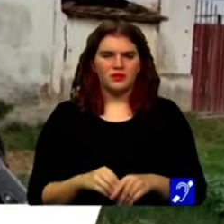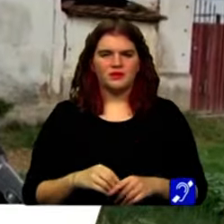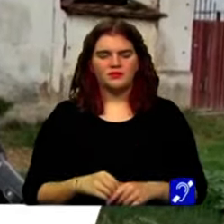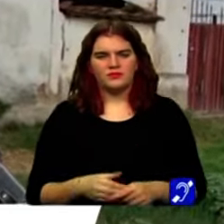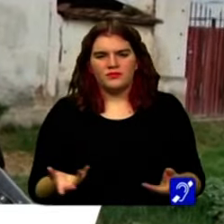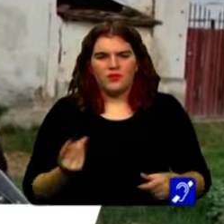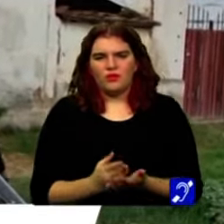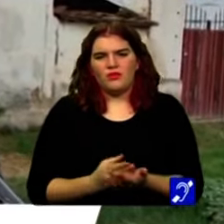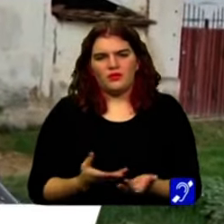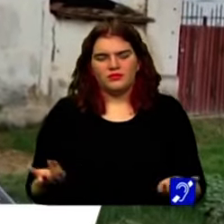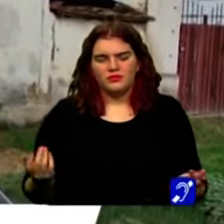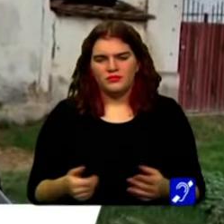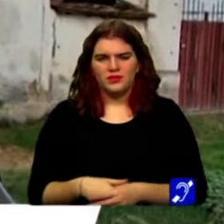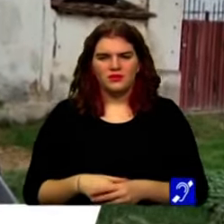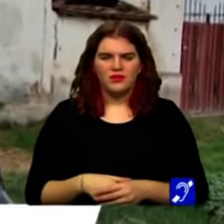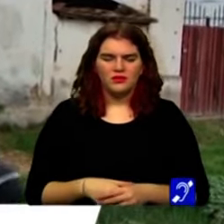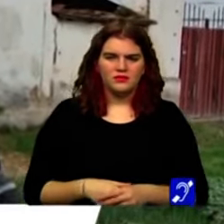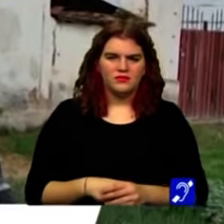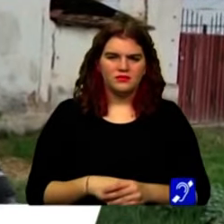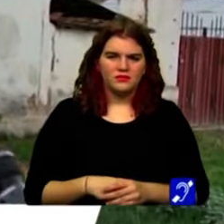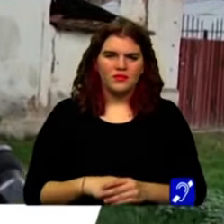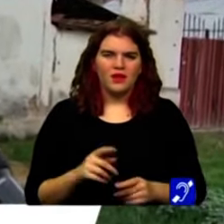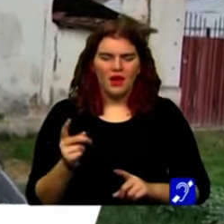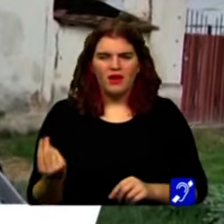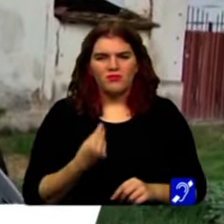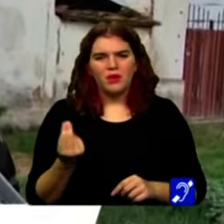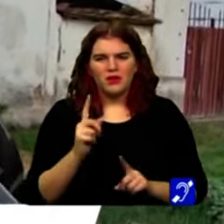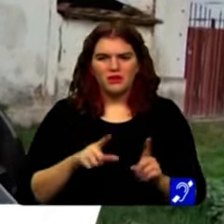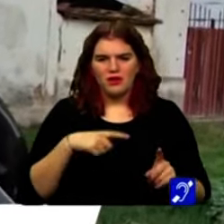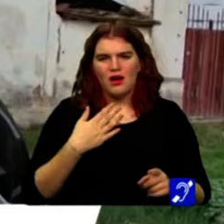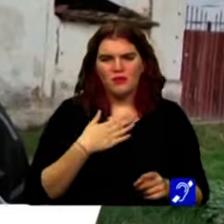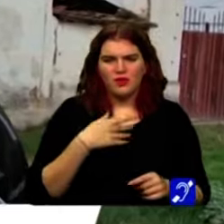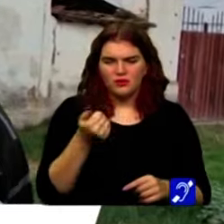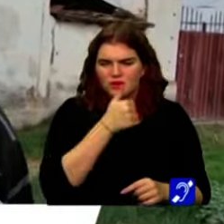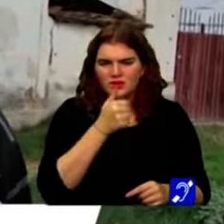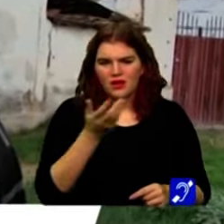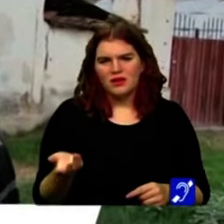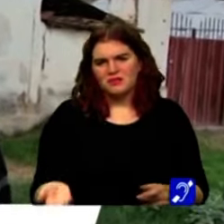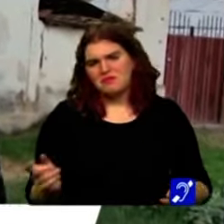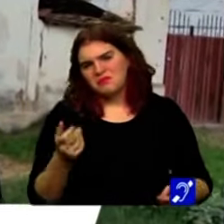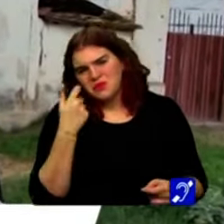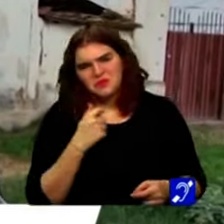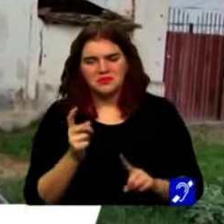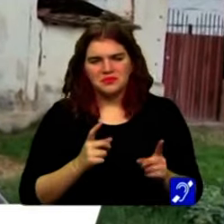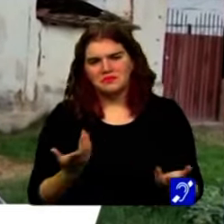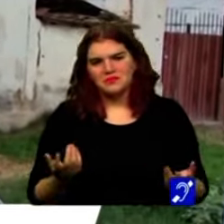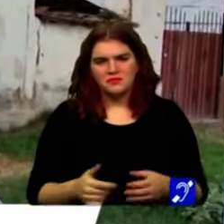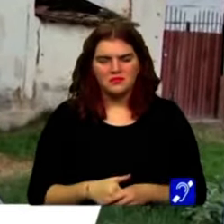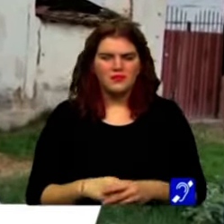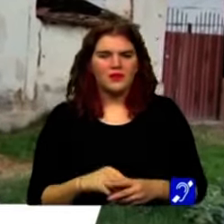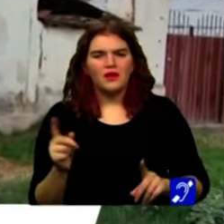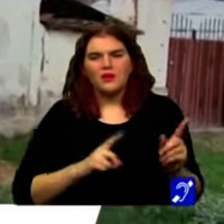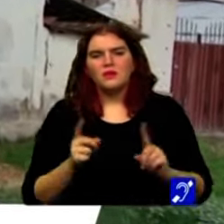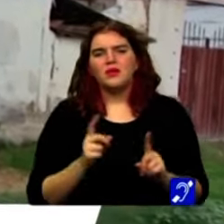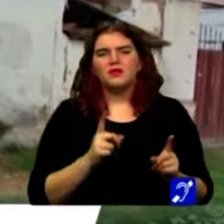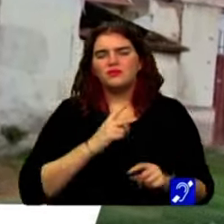nu-i nicio problemă. Dar ar mai bine dacă ați avea aici, da? Nu știu. Depinde